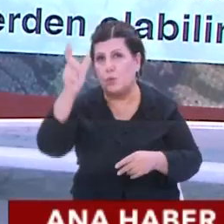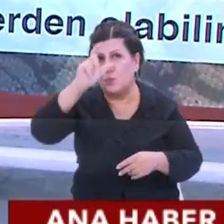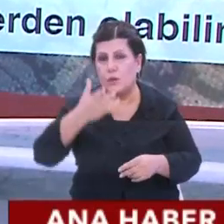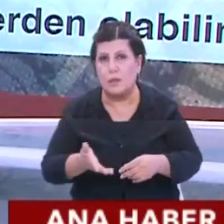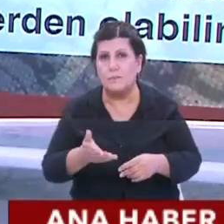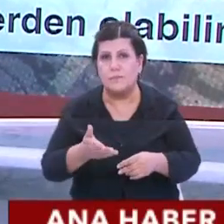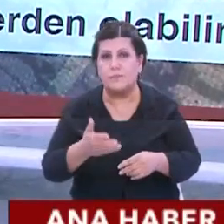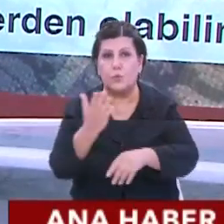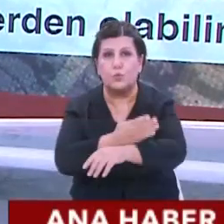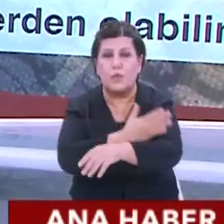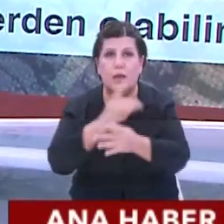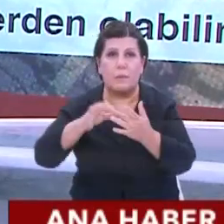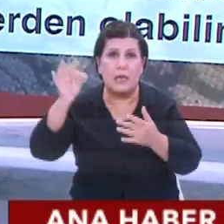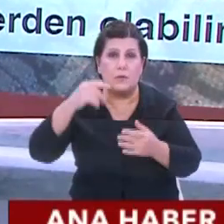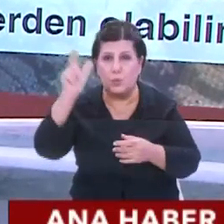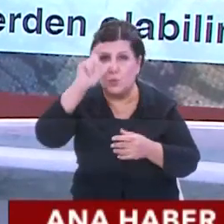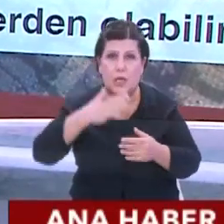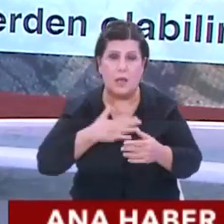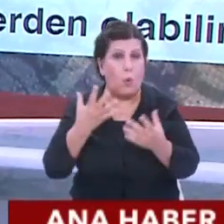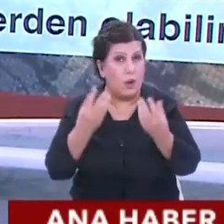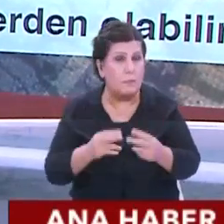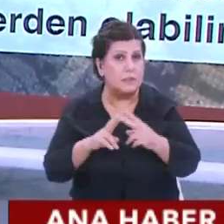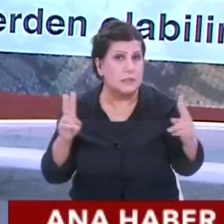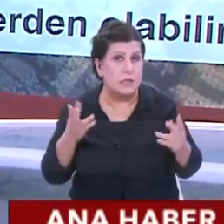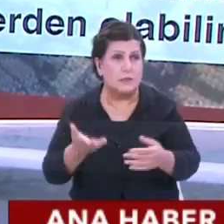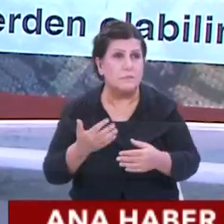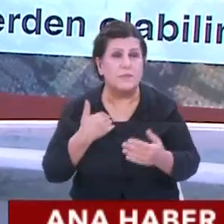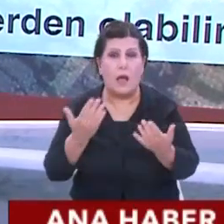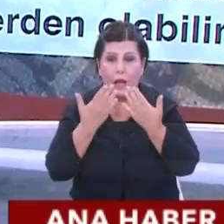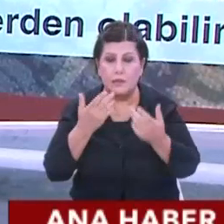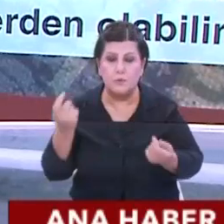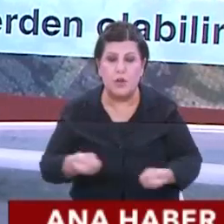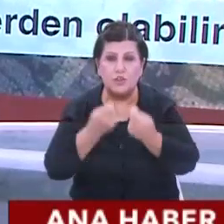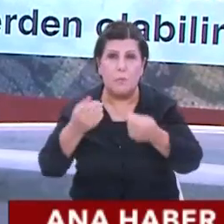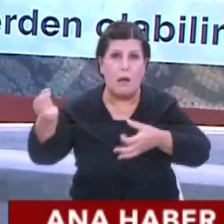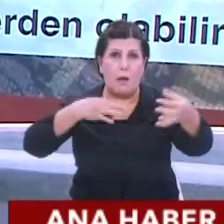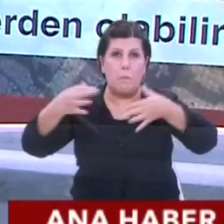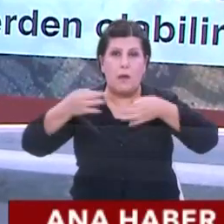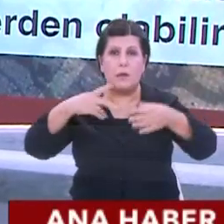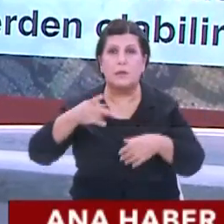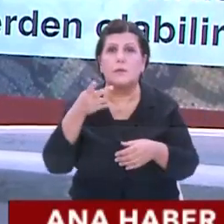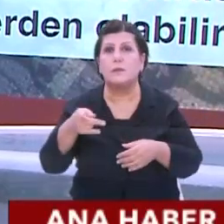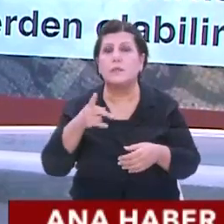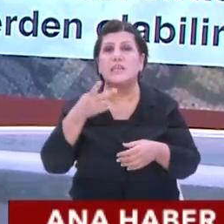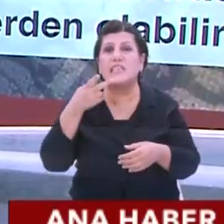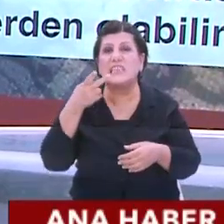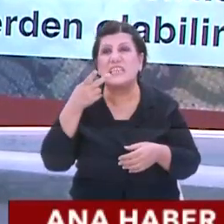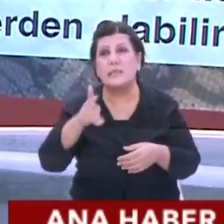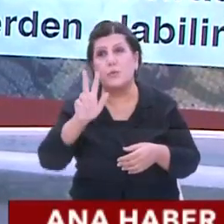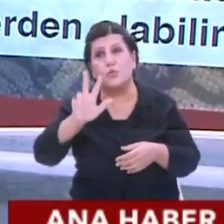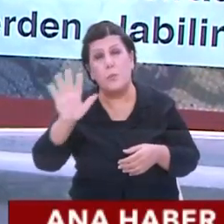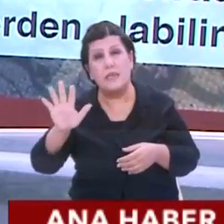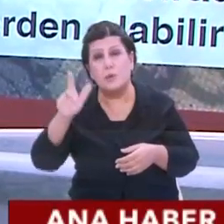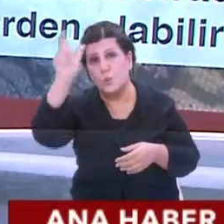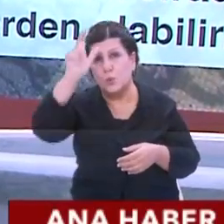kıtlığı çekecek ülkelerden biri olabiliriz ki akademik çalışmalar bunu söylüyor. Türkiye 2030-35'te diyor hatta akademik